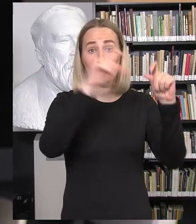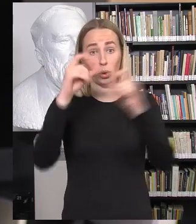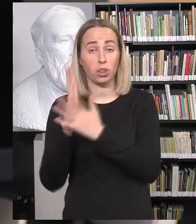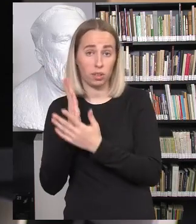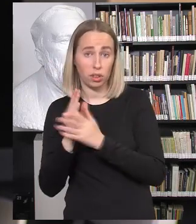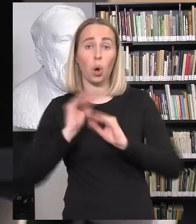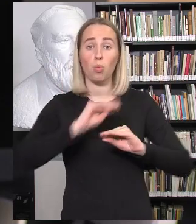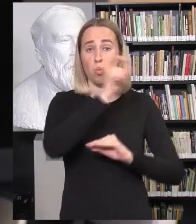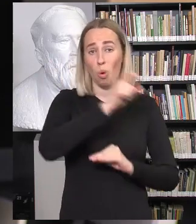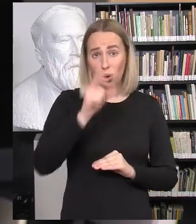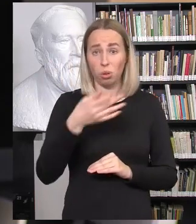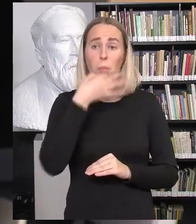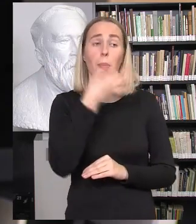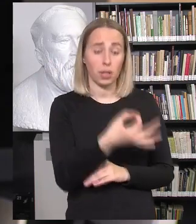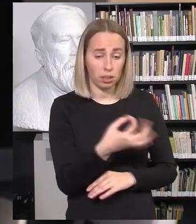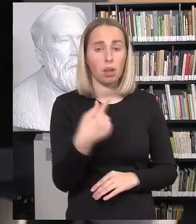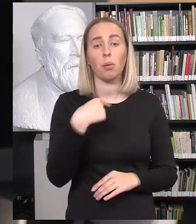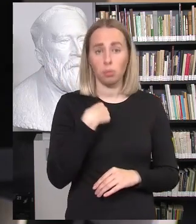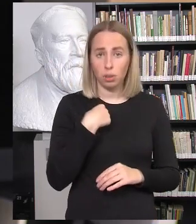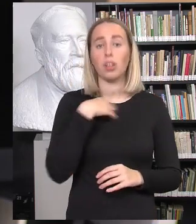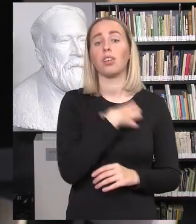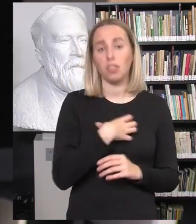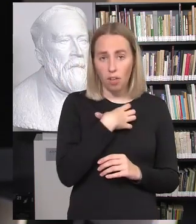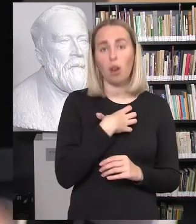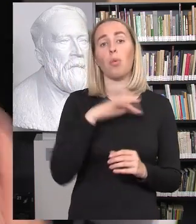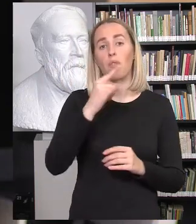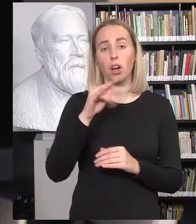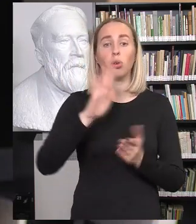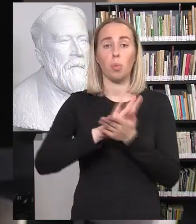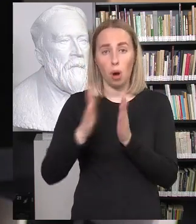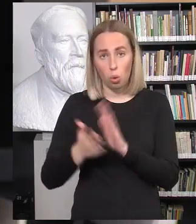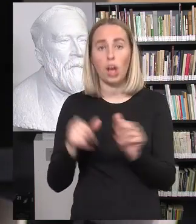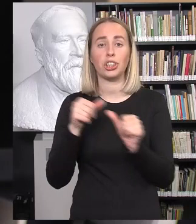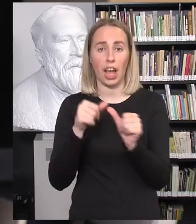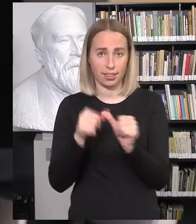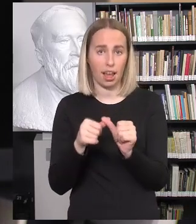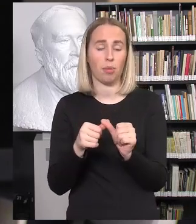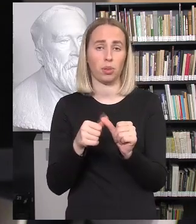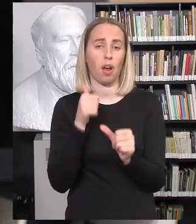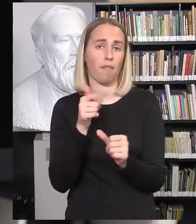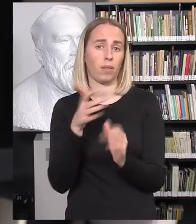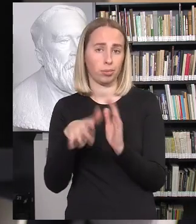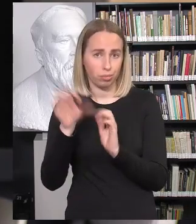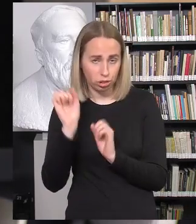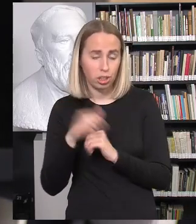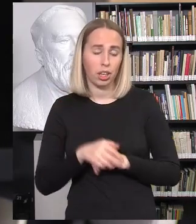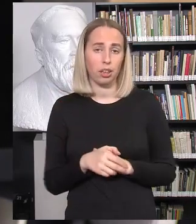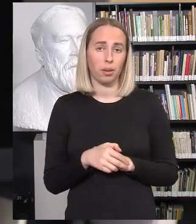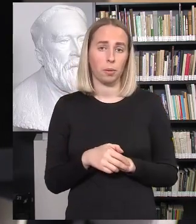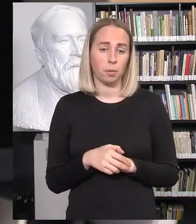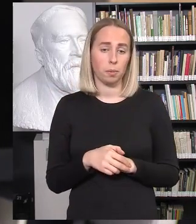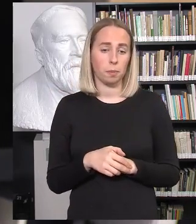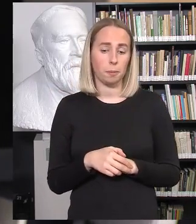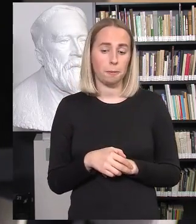mokytojais, kurie pasakys, mums svarbiausia vaiką paruošti egzaminams, nes mums, va, toks yra uždavinys iškeltas. Ir, žodžiu,